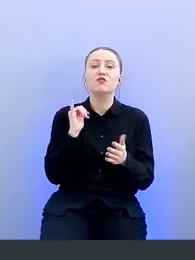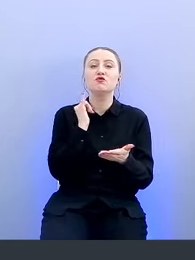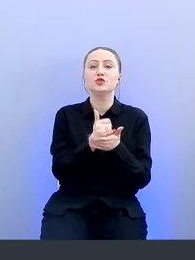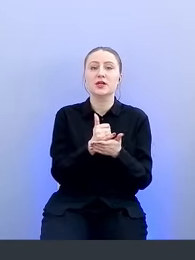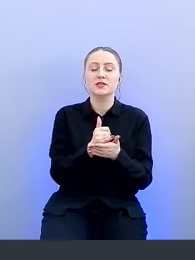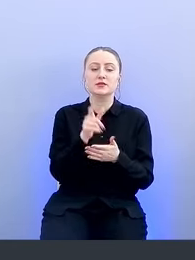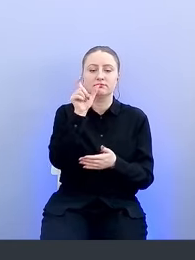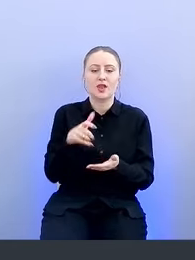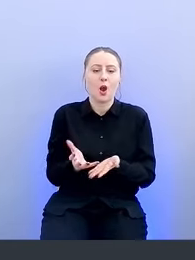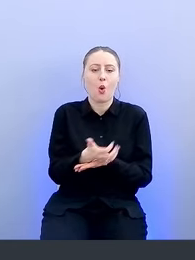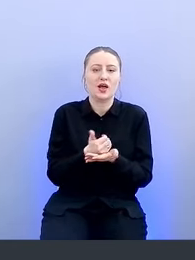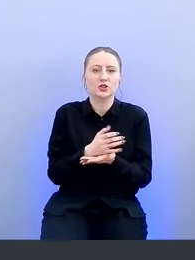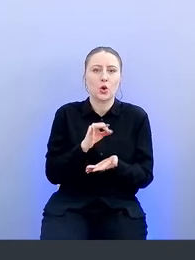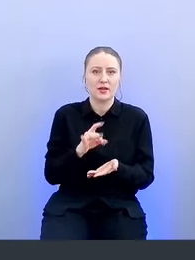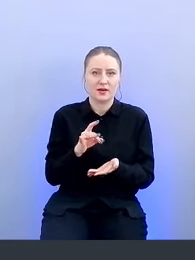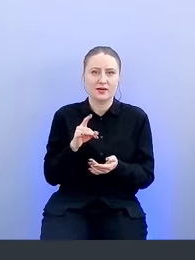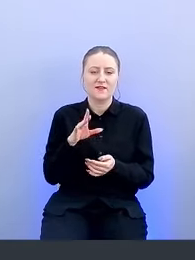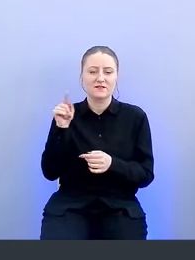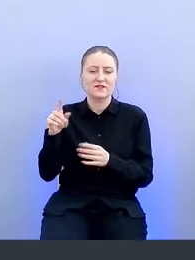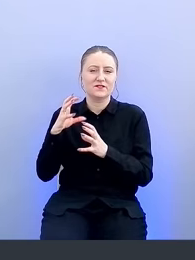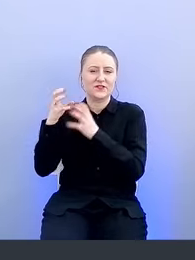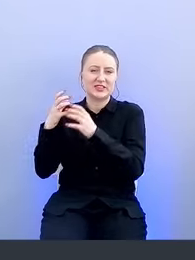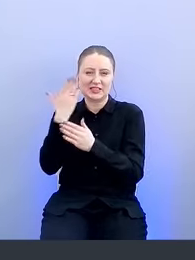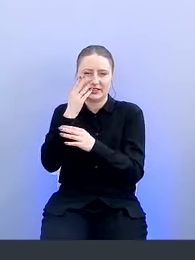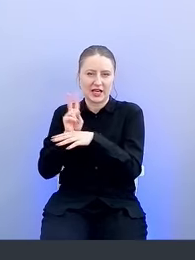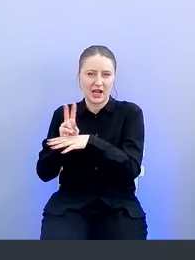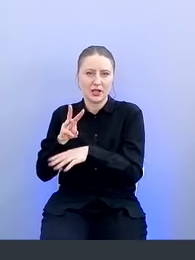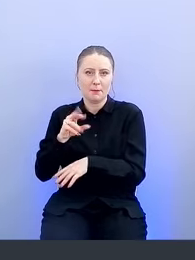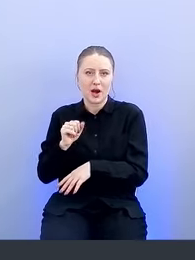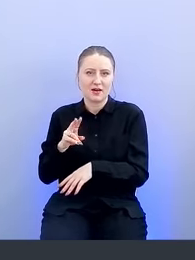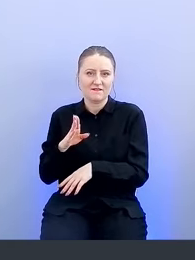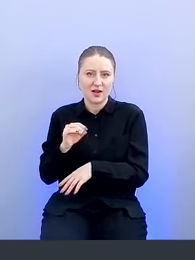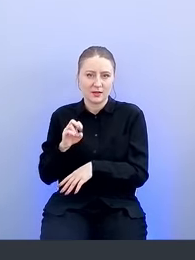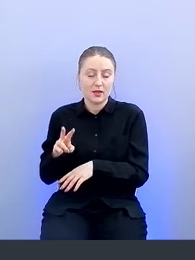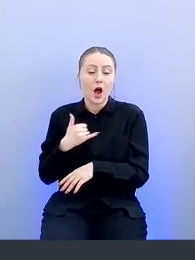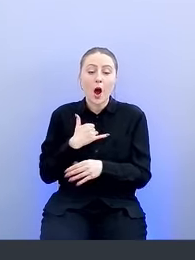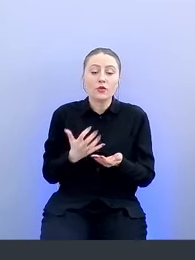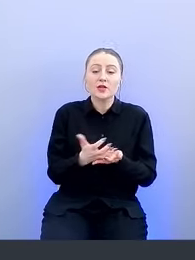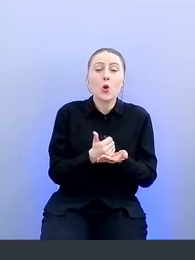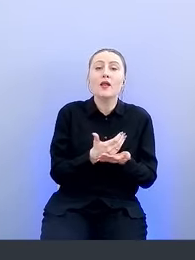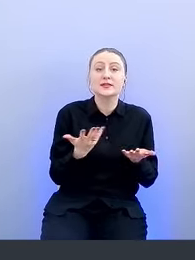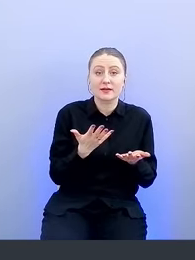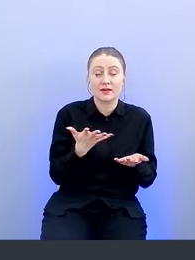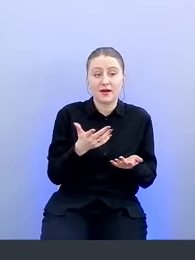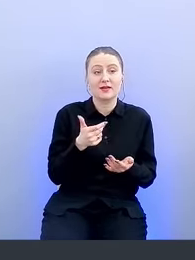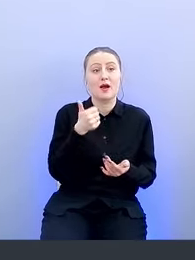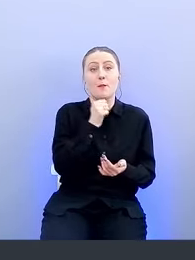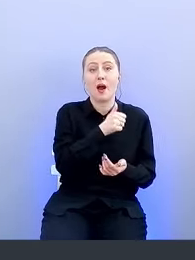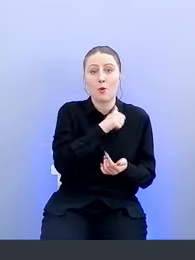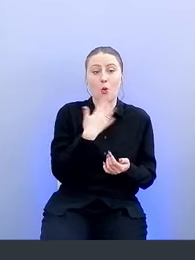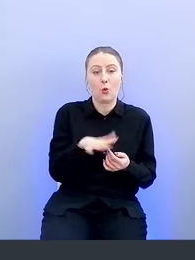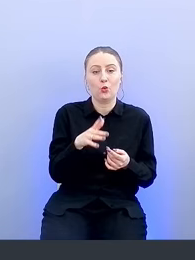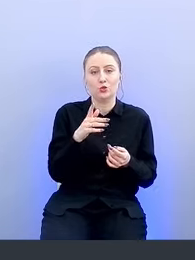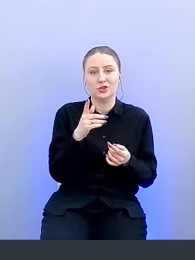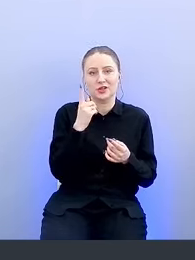коллекционера из вселенной Марвел. Коллекция нашего тоннелира — это скомпрометированные пароли. Предлагаю вам угадать, какие же пароли